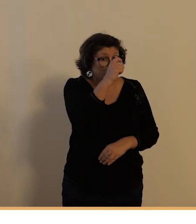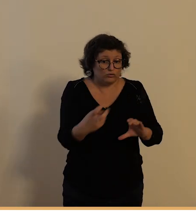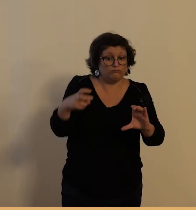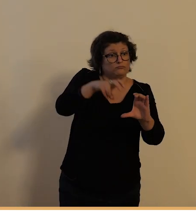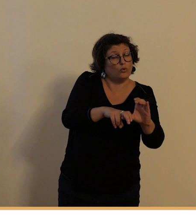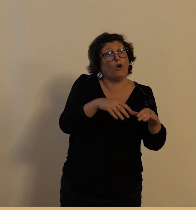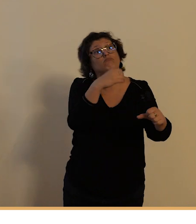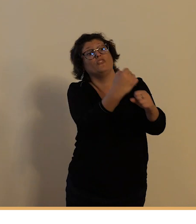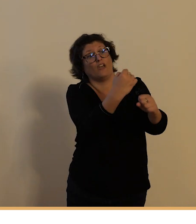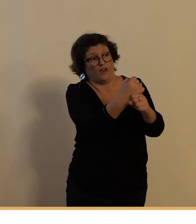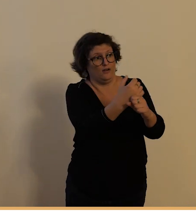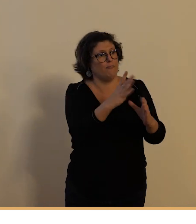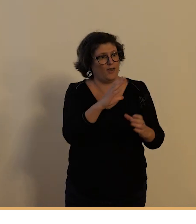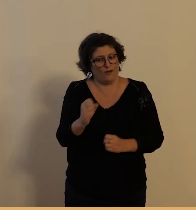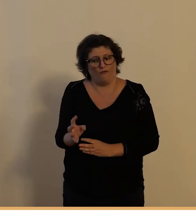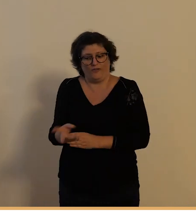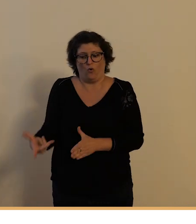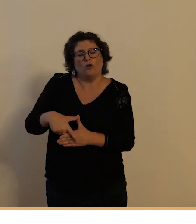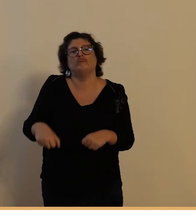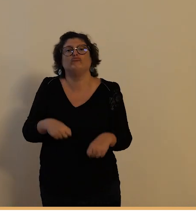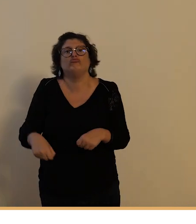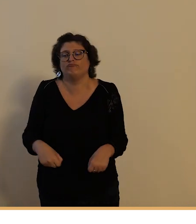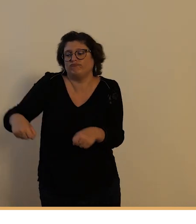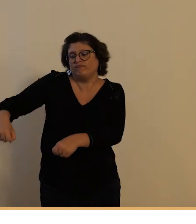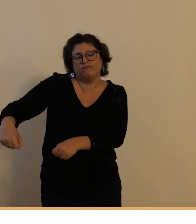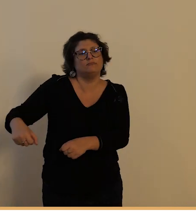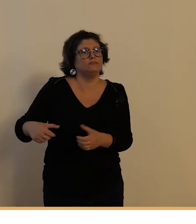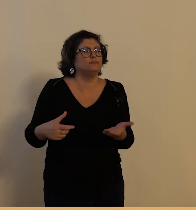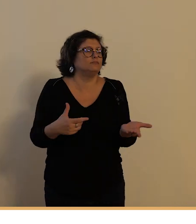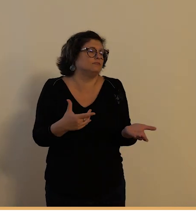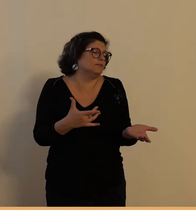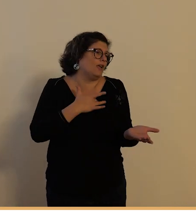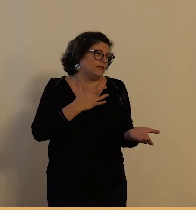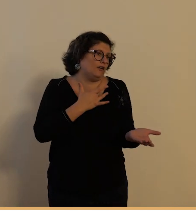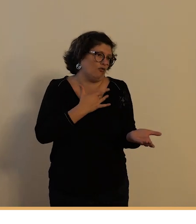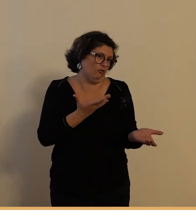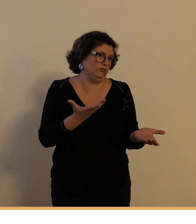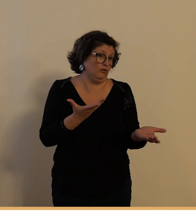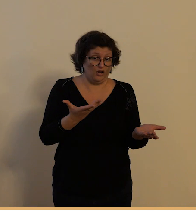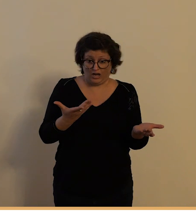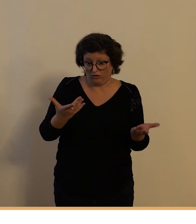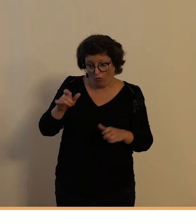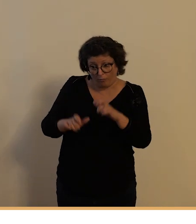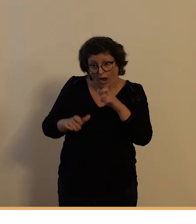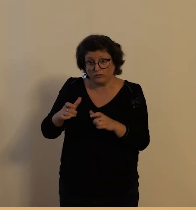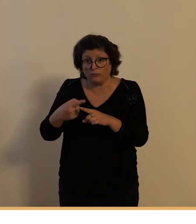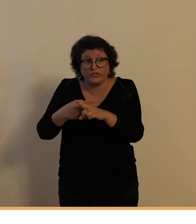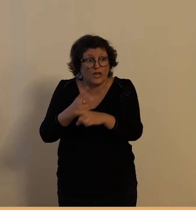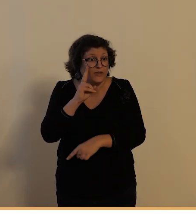effectivement nous voyons que l'usage de la bicyclette va se répandre très rapidement